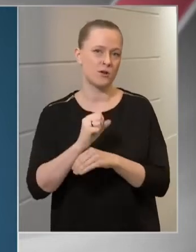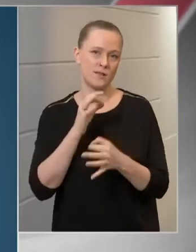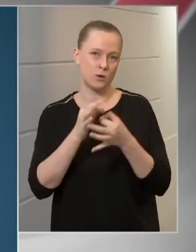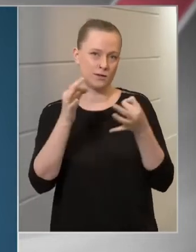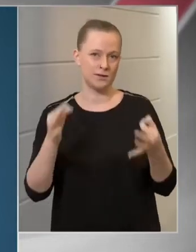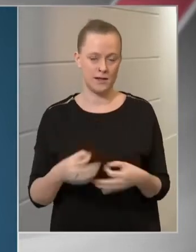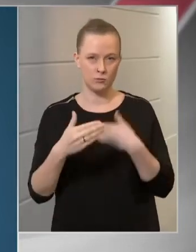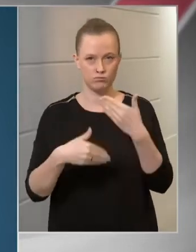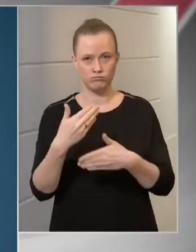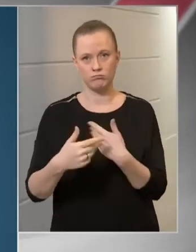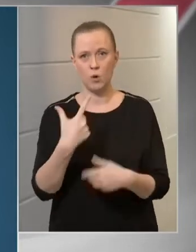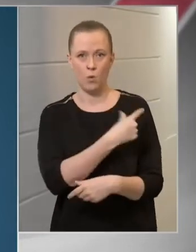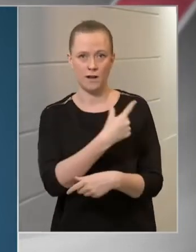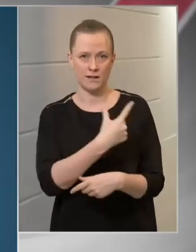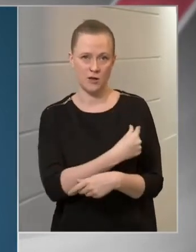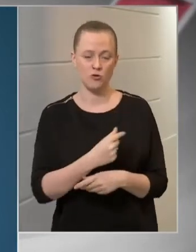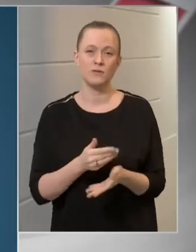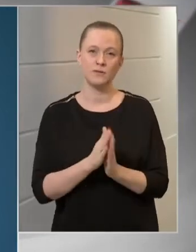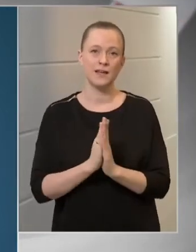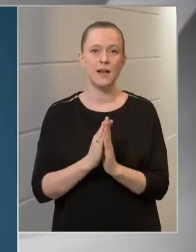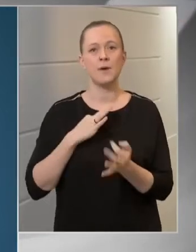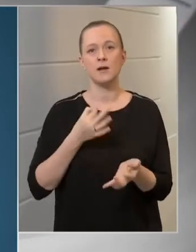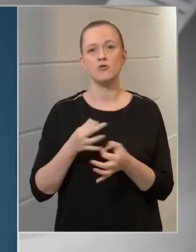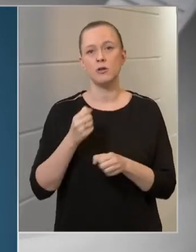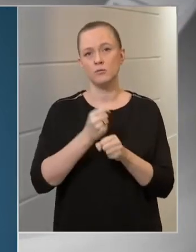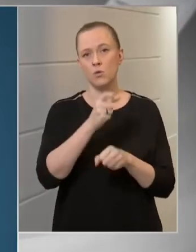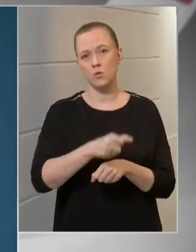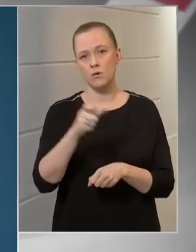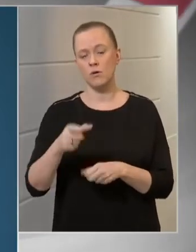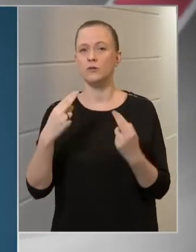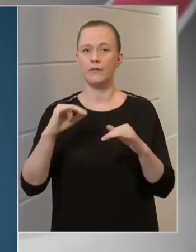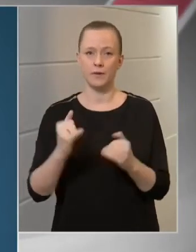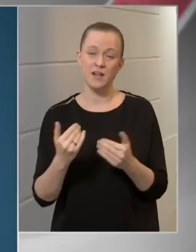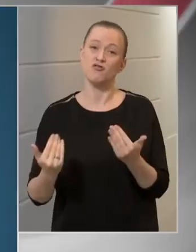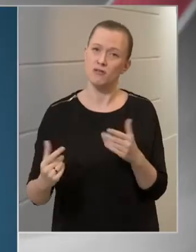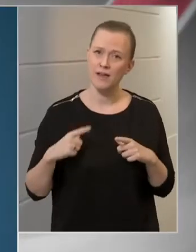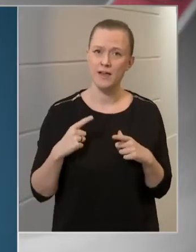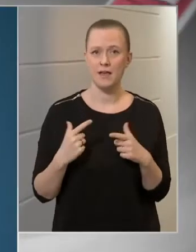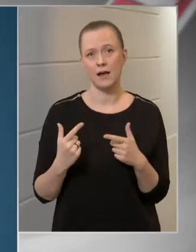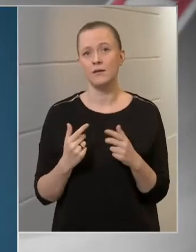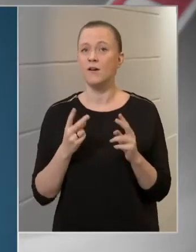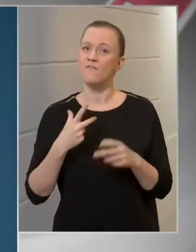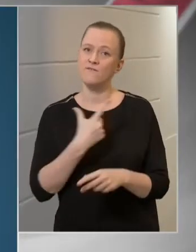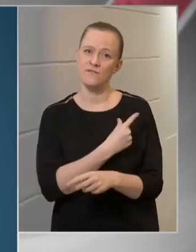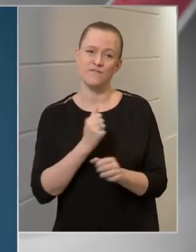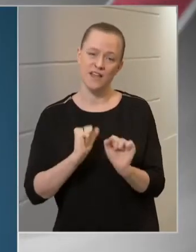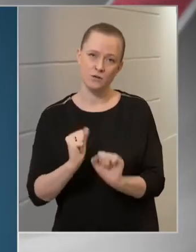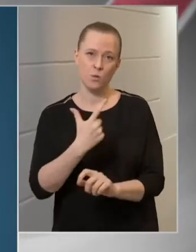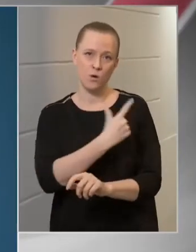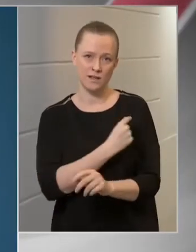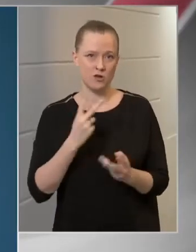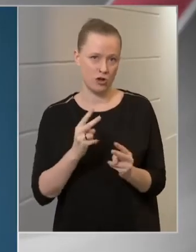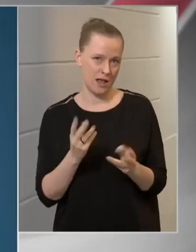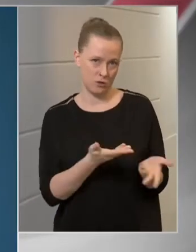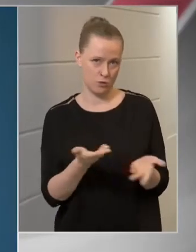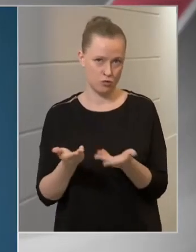le a védőoltások. Kérem az egészségügyi dolgozókat, hogy továbbra is éljenek a védőoltásnak a lehetőségével.